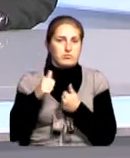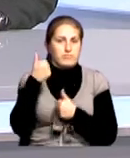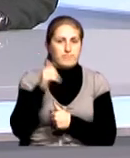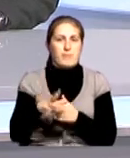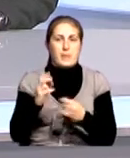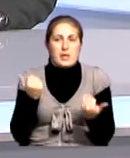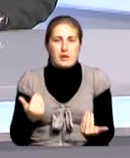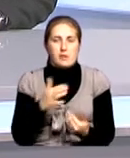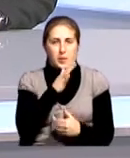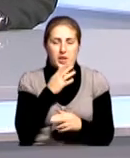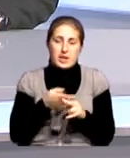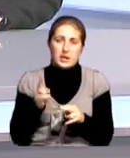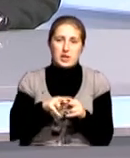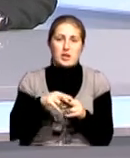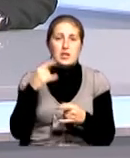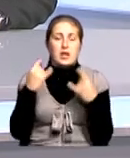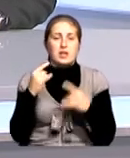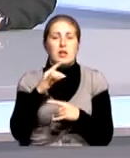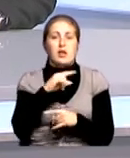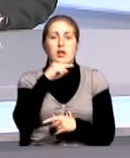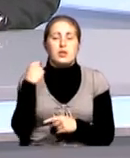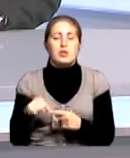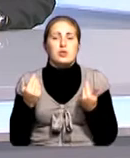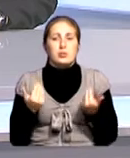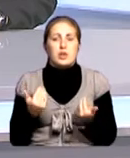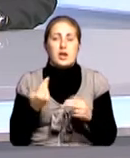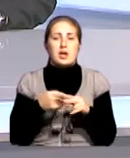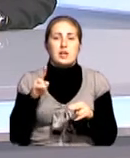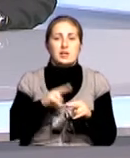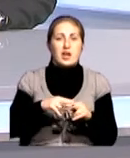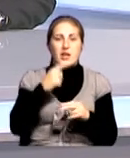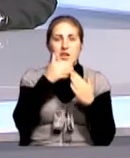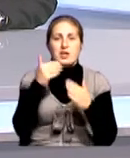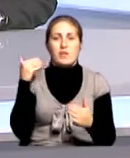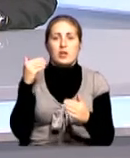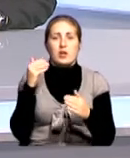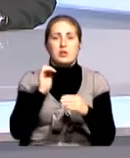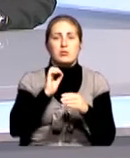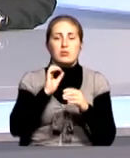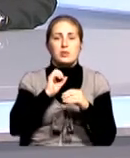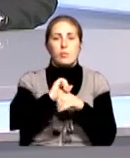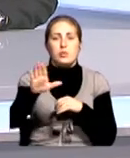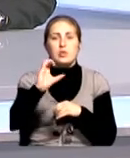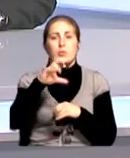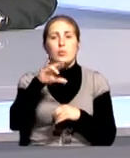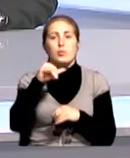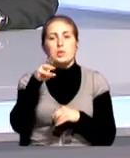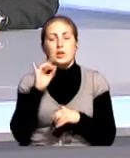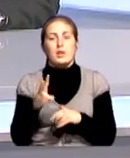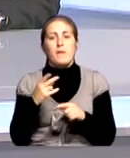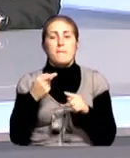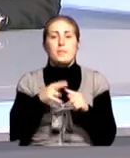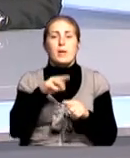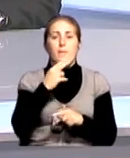телеканал «Раша Тодей». Это недавно запущенный продукт «Спутник», который является мультимедийным продуктом,